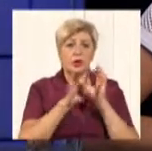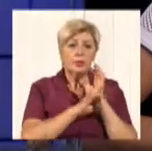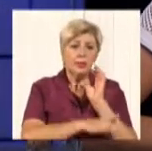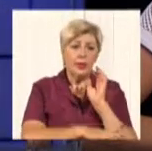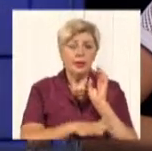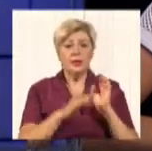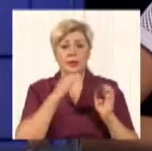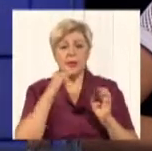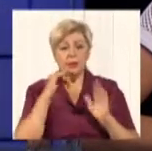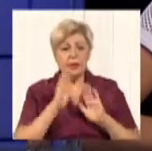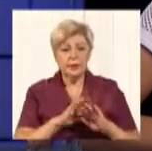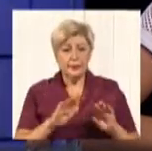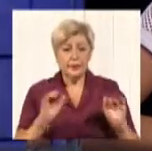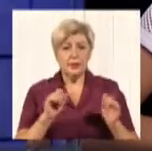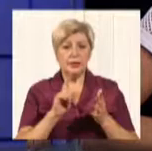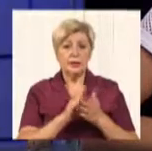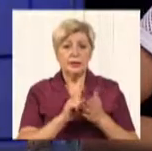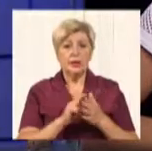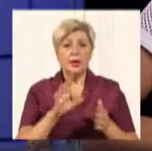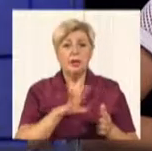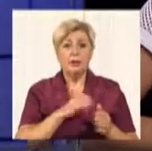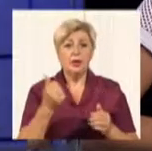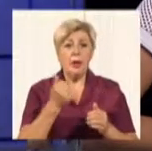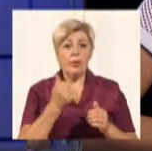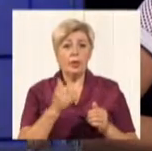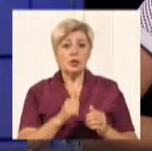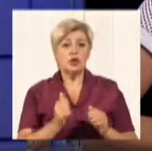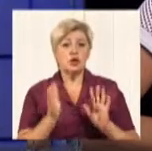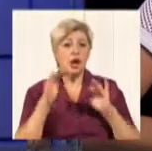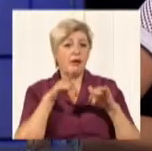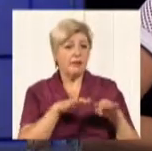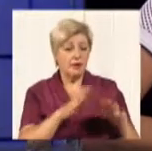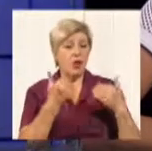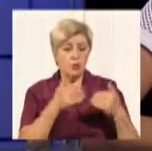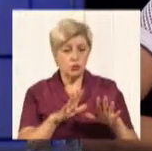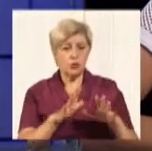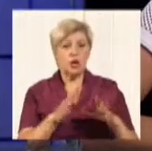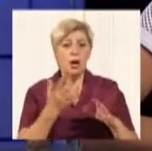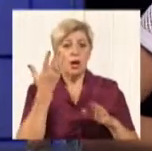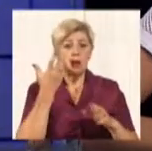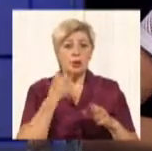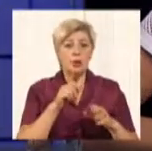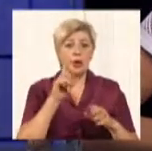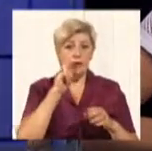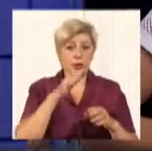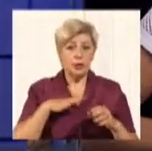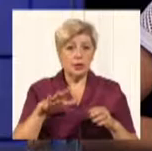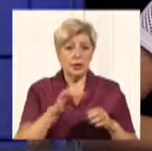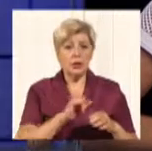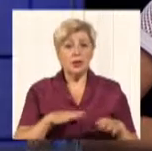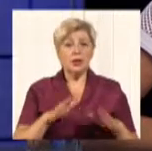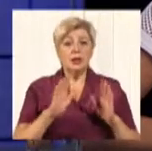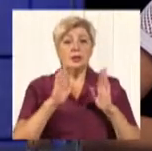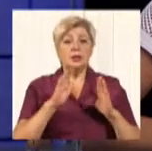населення цими приймачами. Була перша хвиля забезпечення цими приймачами, коли в Україні запрацювало, тільки